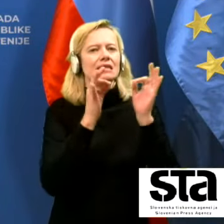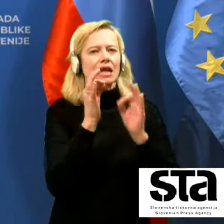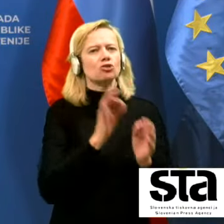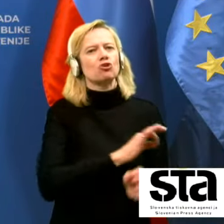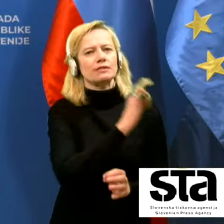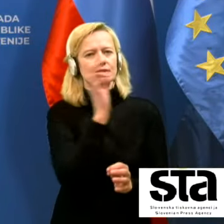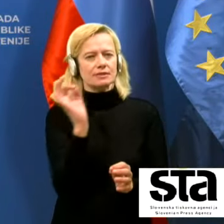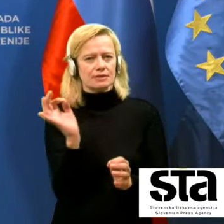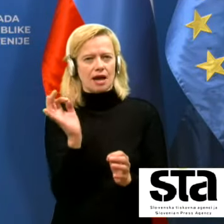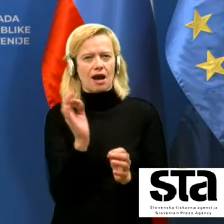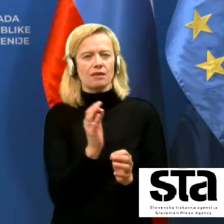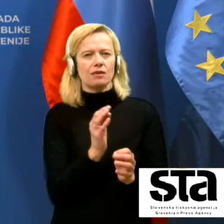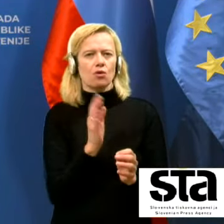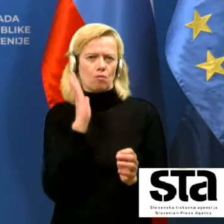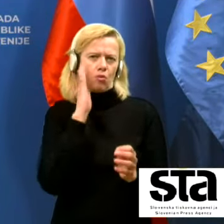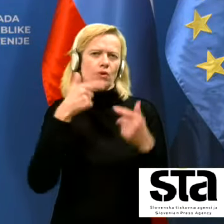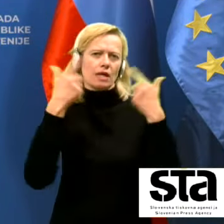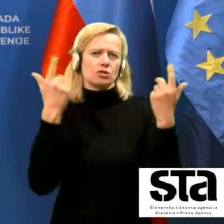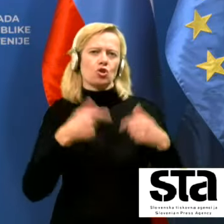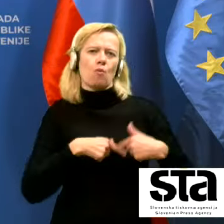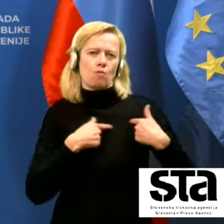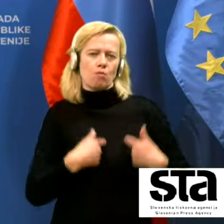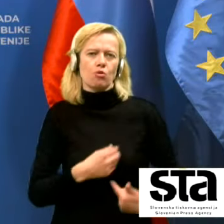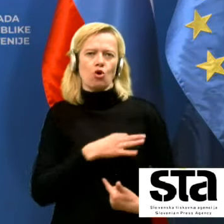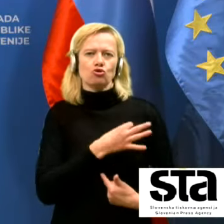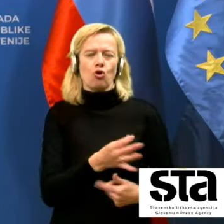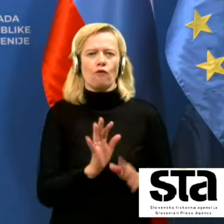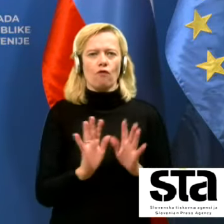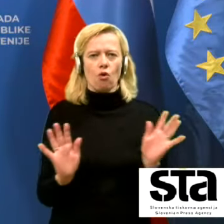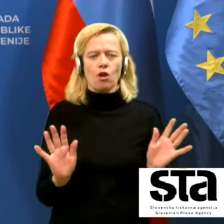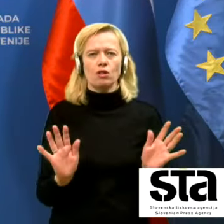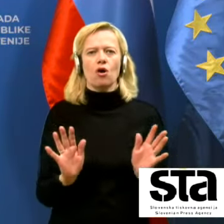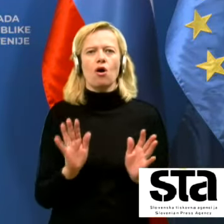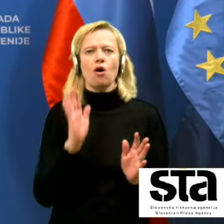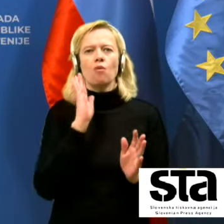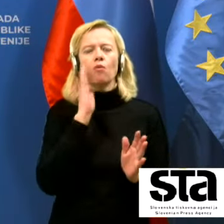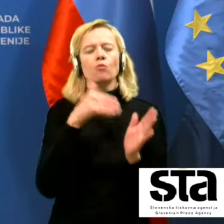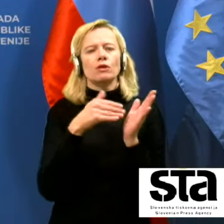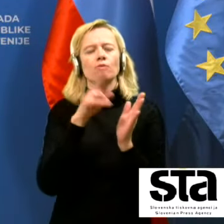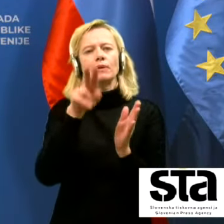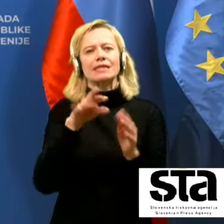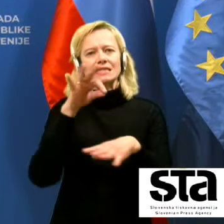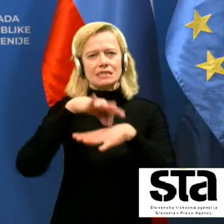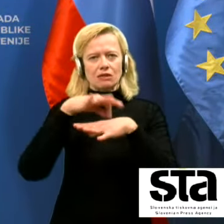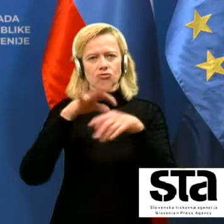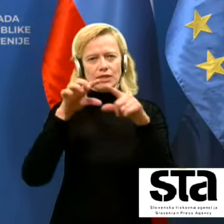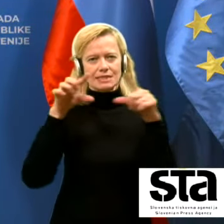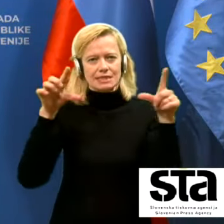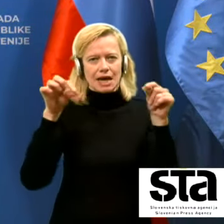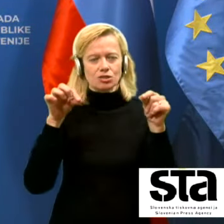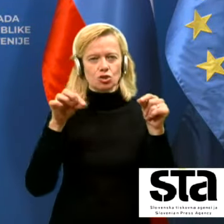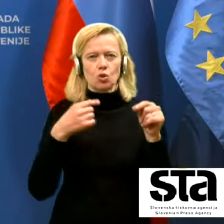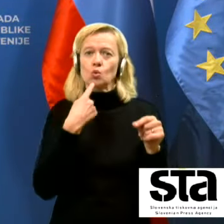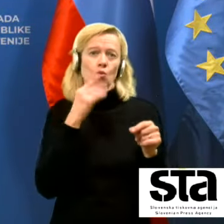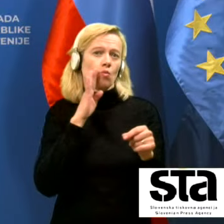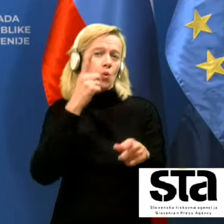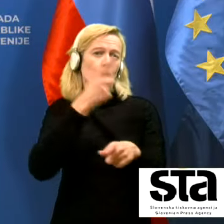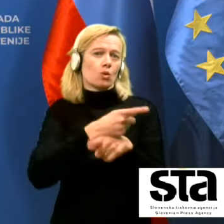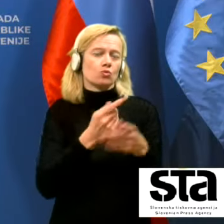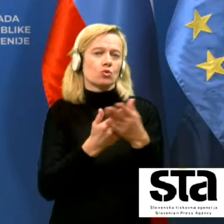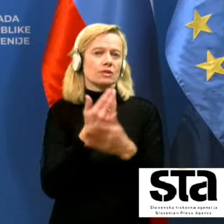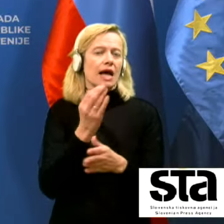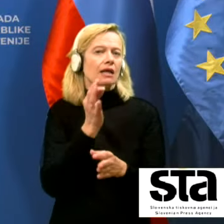ki bodo jasno prostovoljna, potrebno bo imeti zdravstveno izkaznico in kdor se bo odločil za